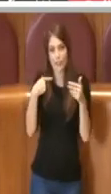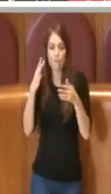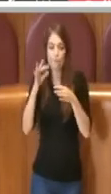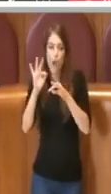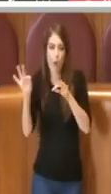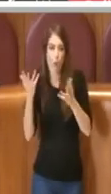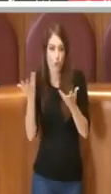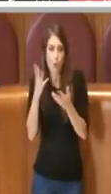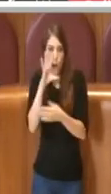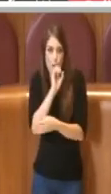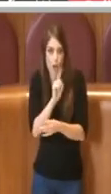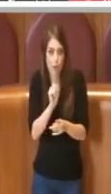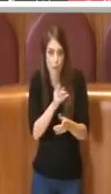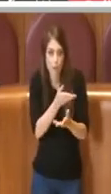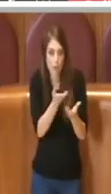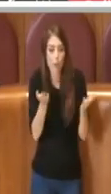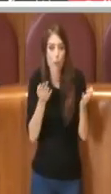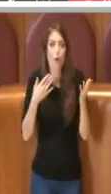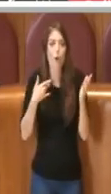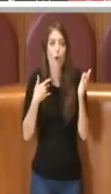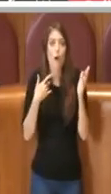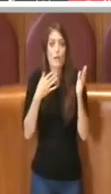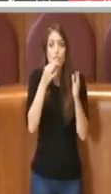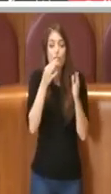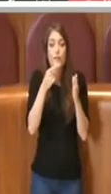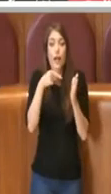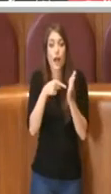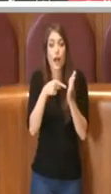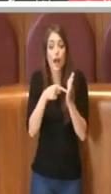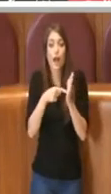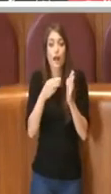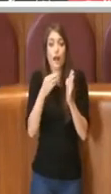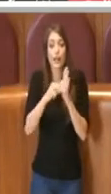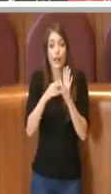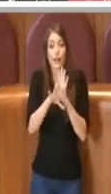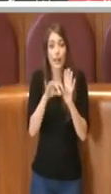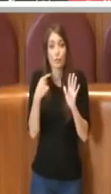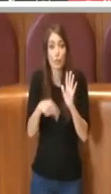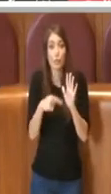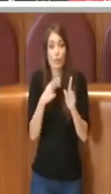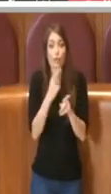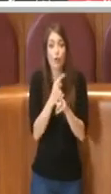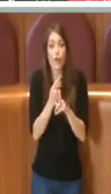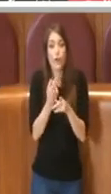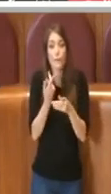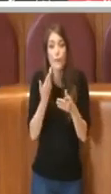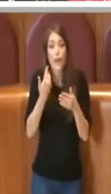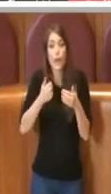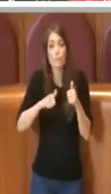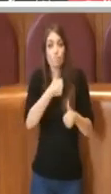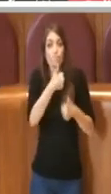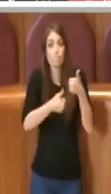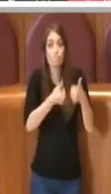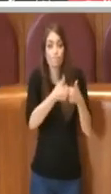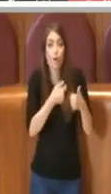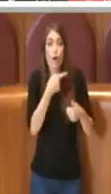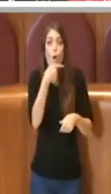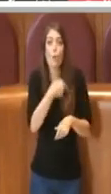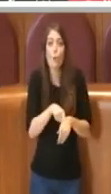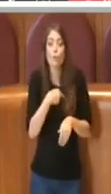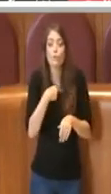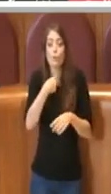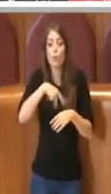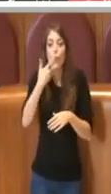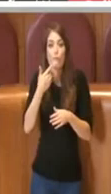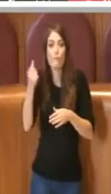questo indirizzo votabile perché noi riteniamo l'indirizzo comunque valido e non vogliamo bocciarlo a priori nonostante